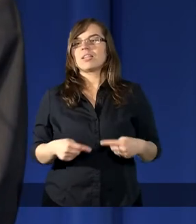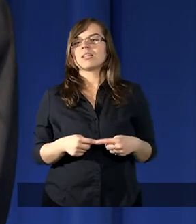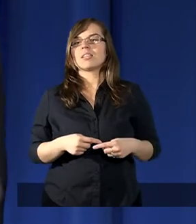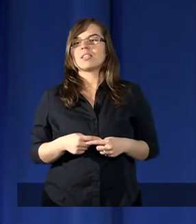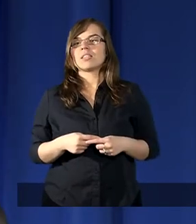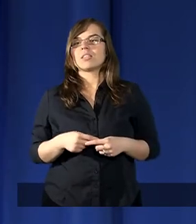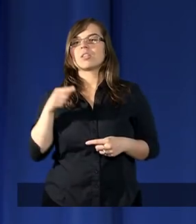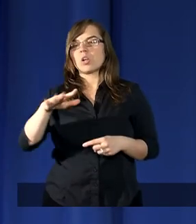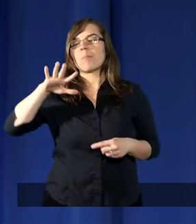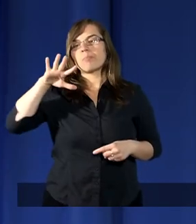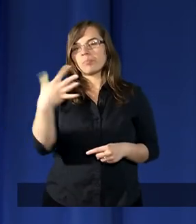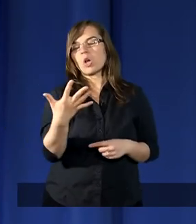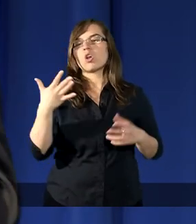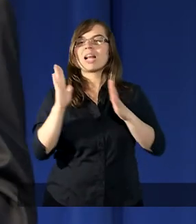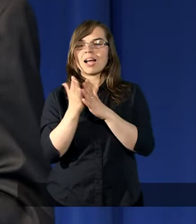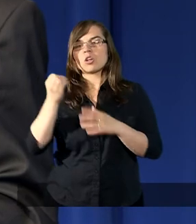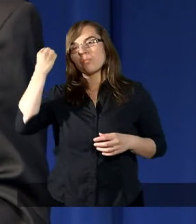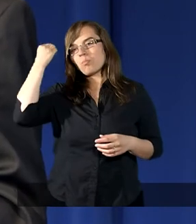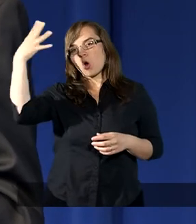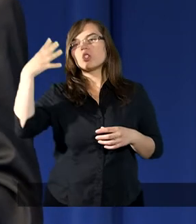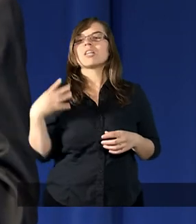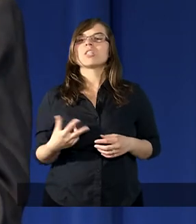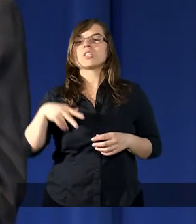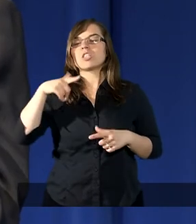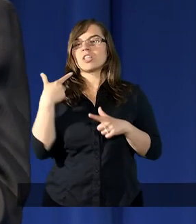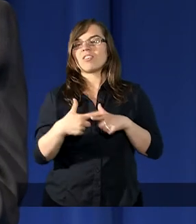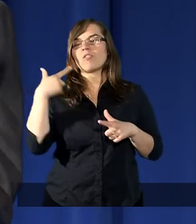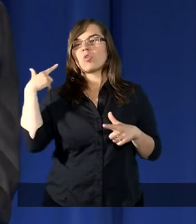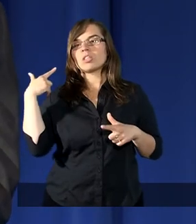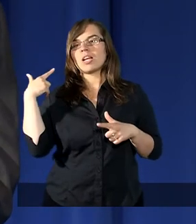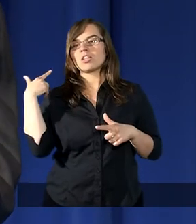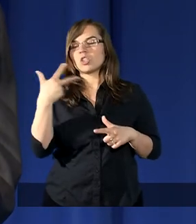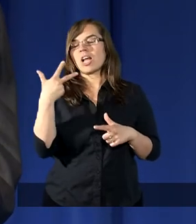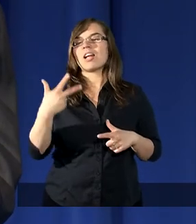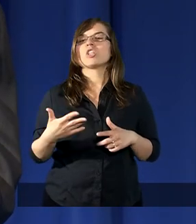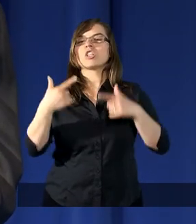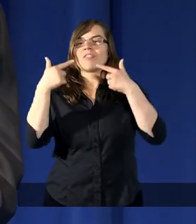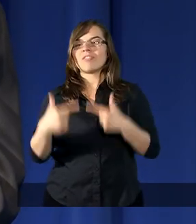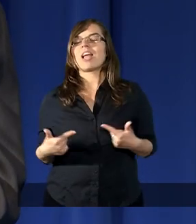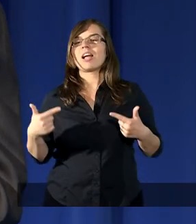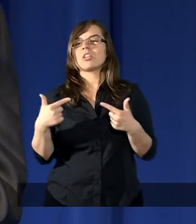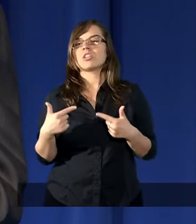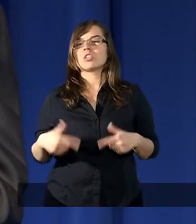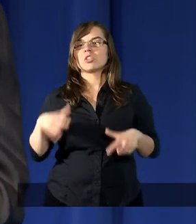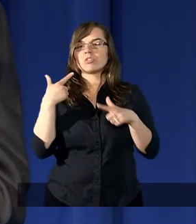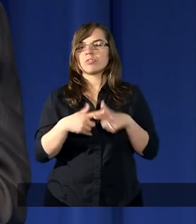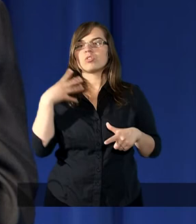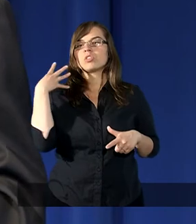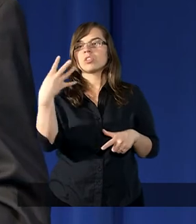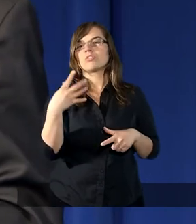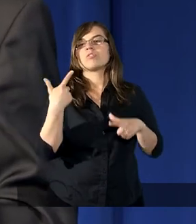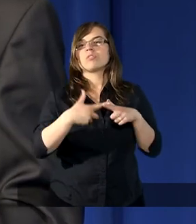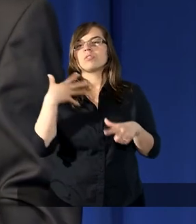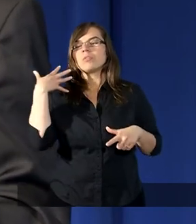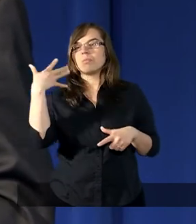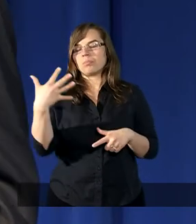To jest piąta księga Mojżesza, dwudziesty, trzeci wiersz, dwudziesty czwarty,